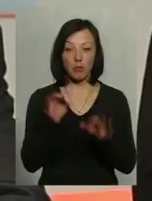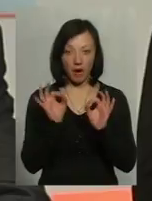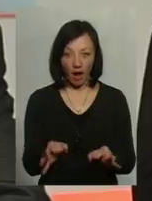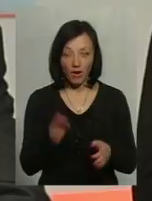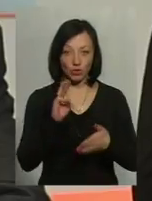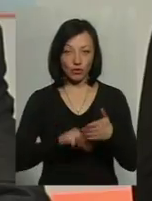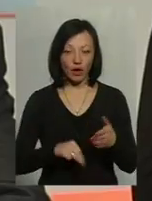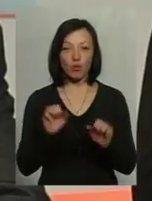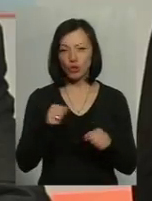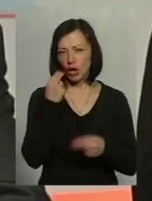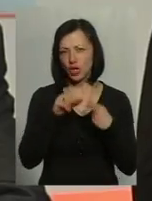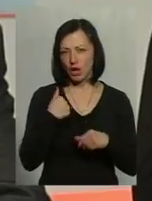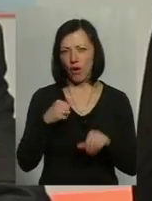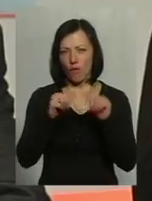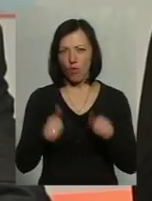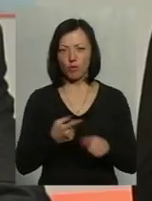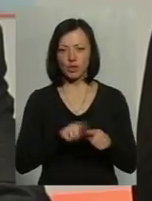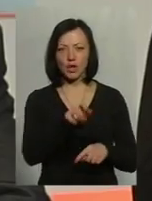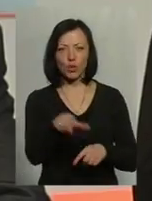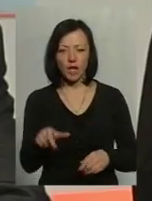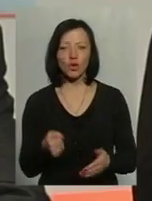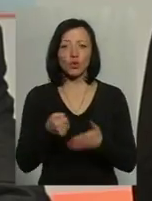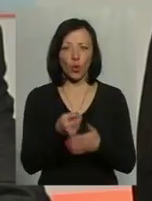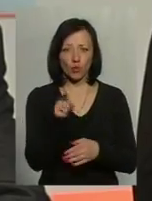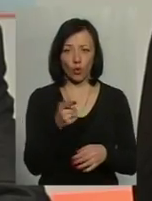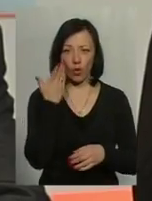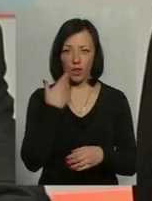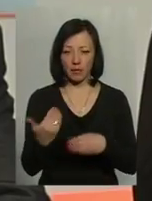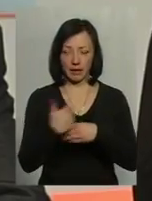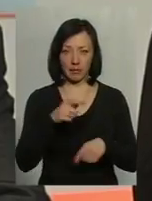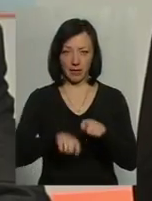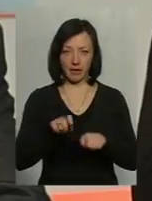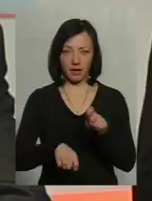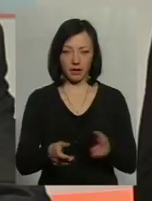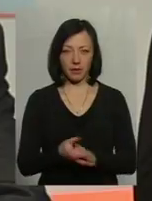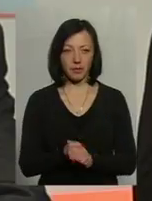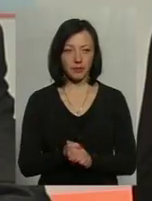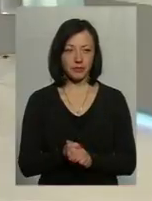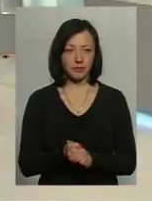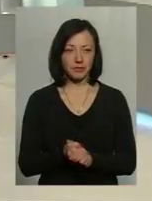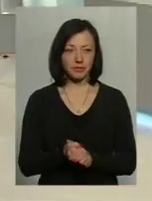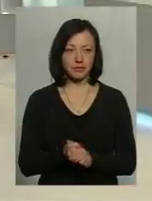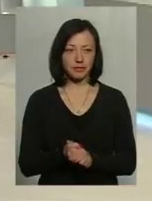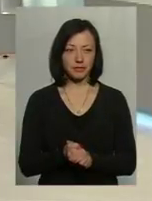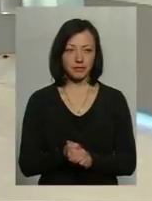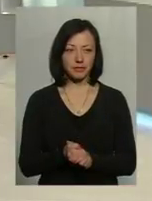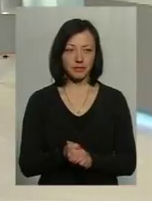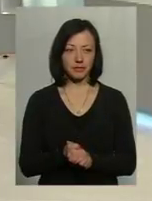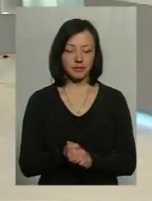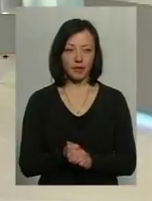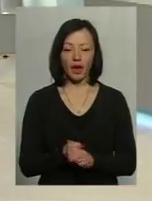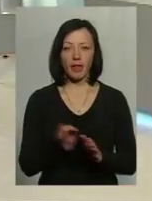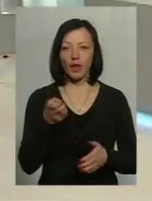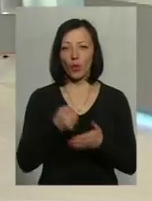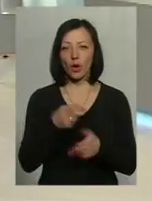оштрафували, то, може, краще я оформлюю цих людей до того моменту перевірки. Я буду, якщо вони дійсно там працюють не до кінця